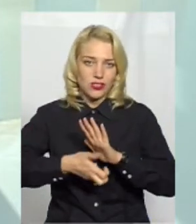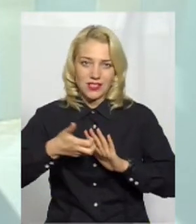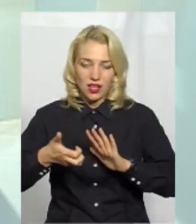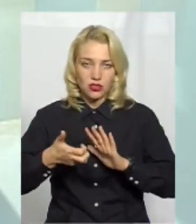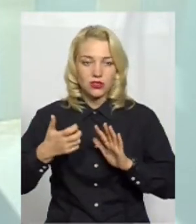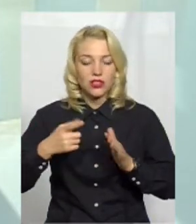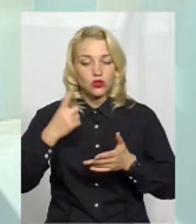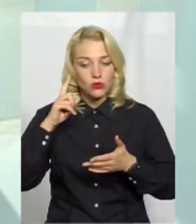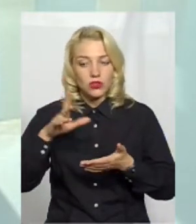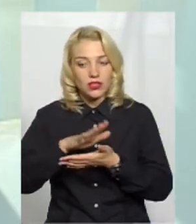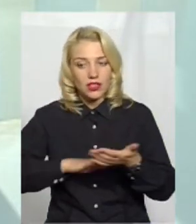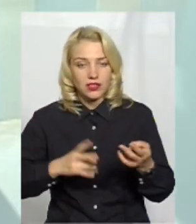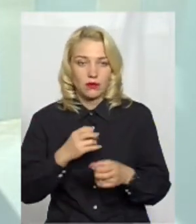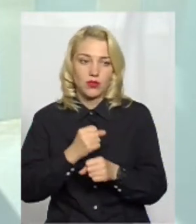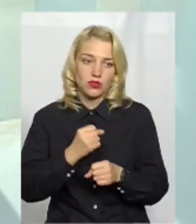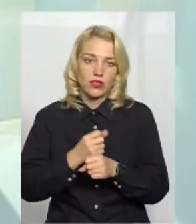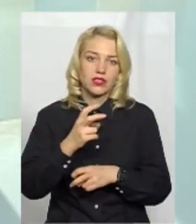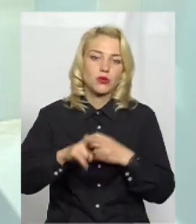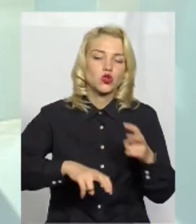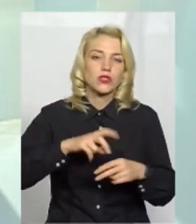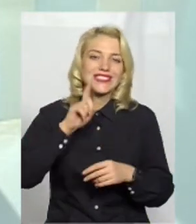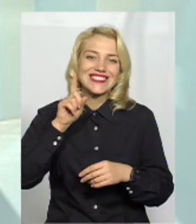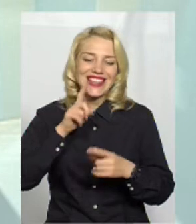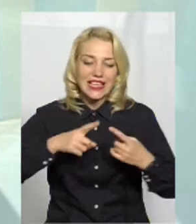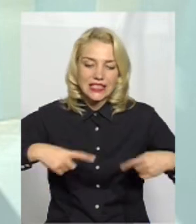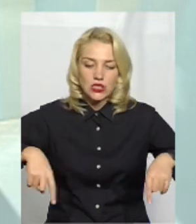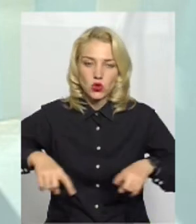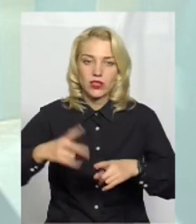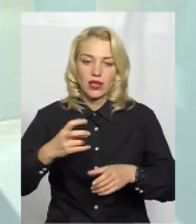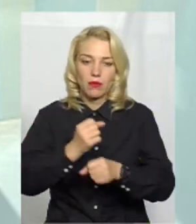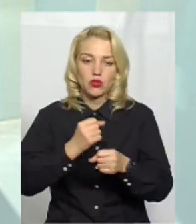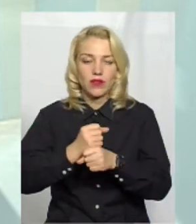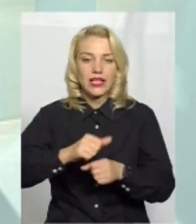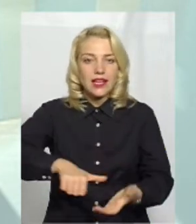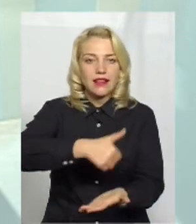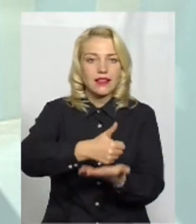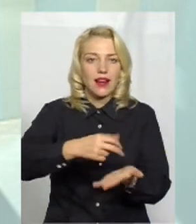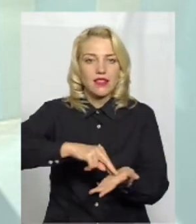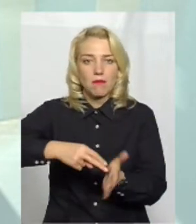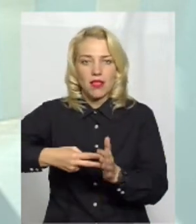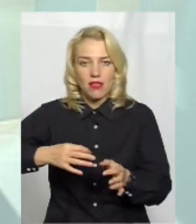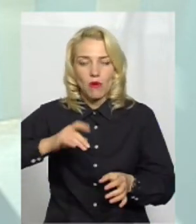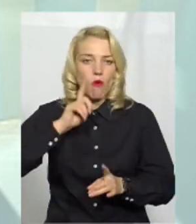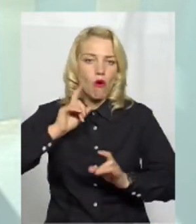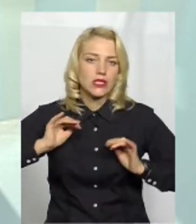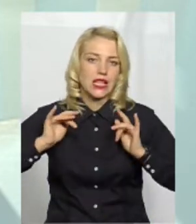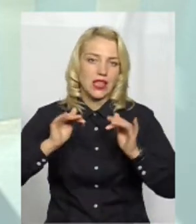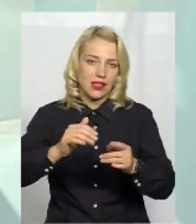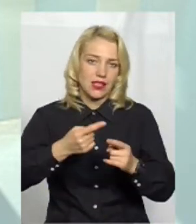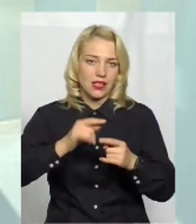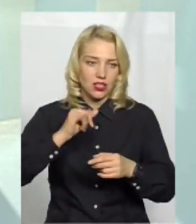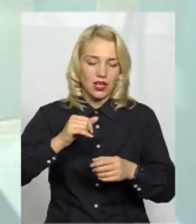треба надалі працювати, над цим вишукувати ці зелені зони, працювати з генеральним планом, схемою комплексного озеленення і далі відводити ці